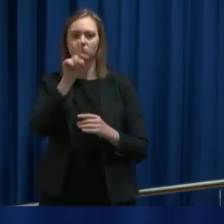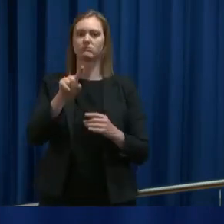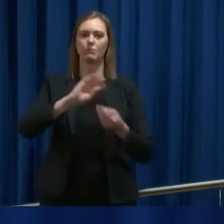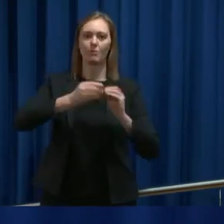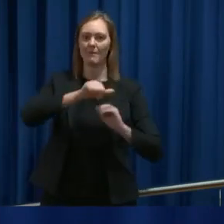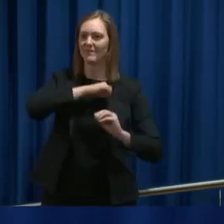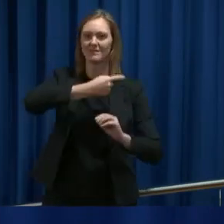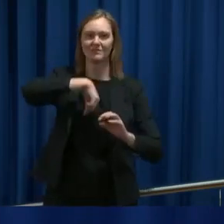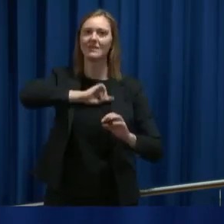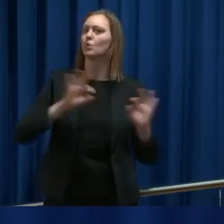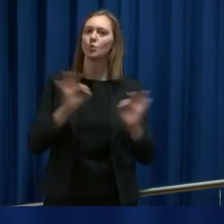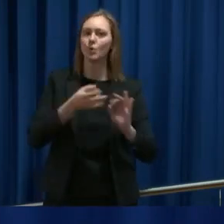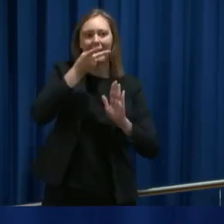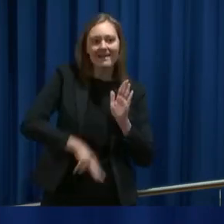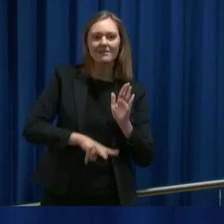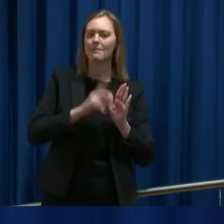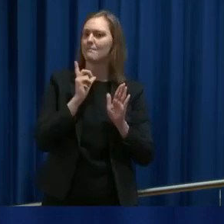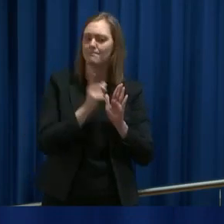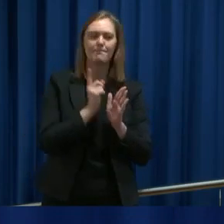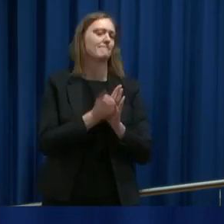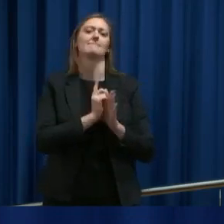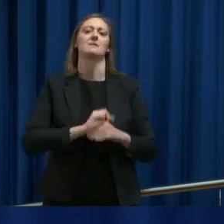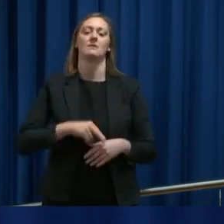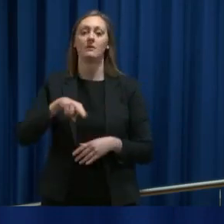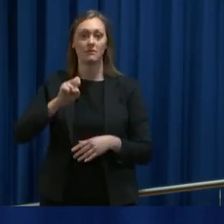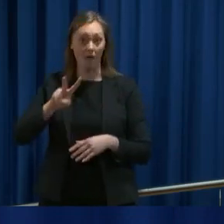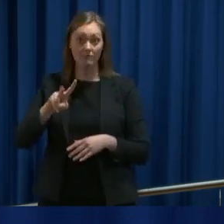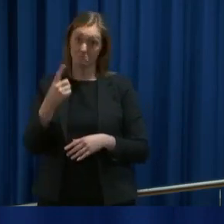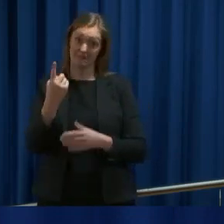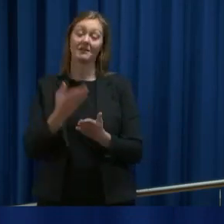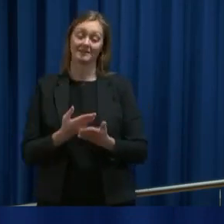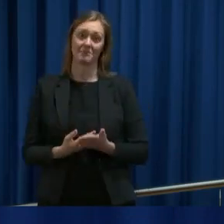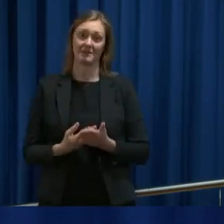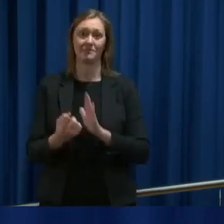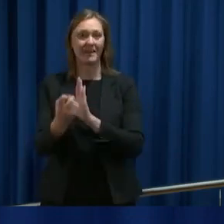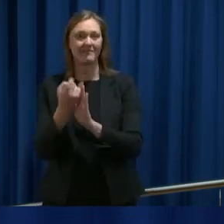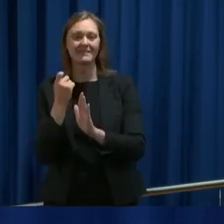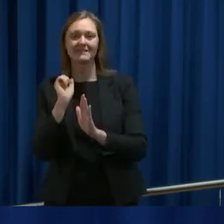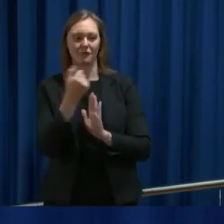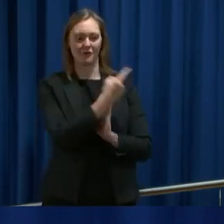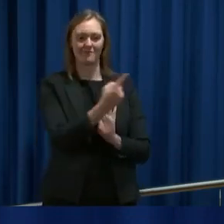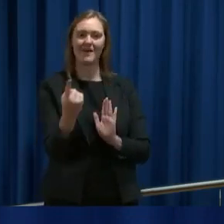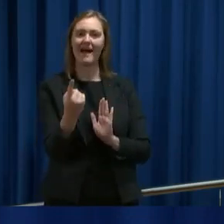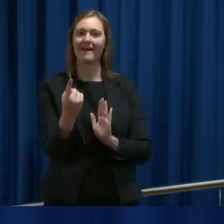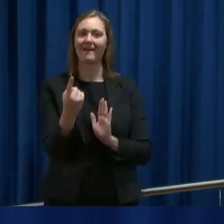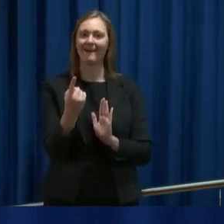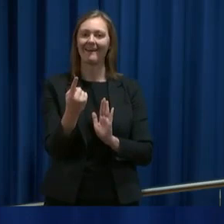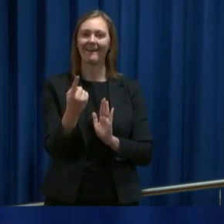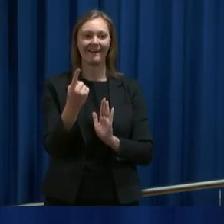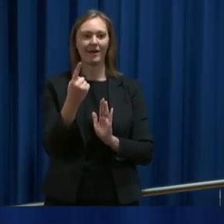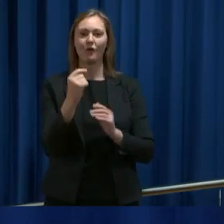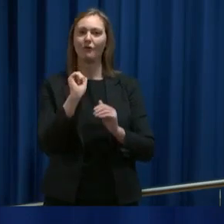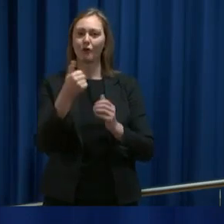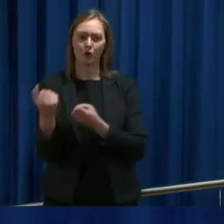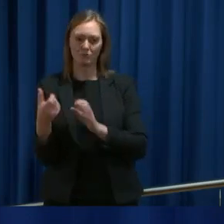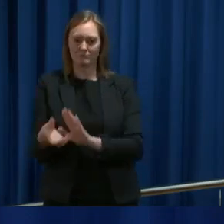reglene raskt nok. NAV er et eksempel. Her kan fristene for at en enkelte kan få ytelsene fort gå ut.